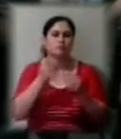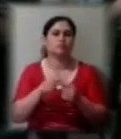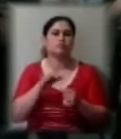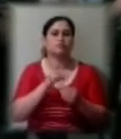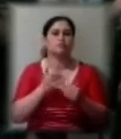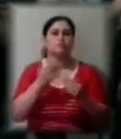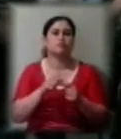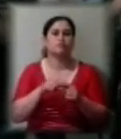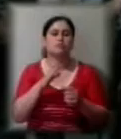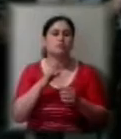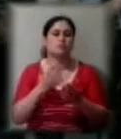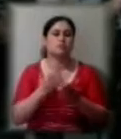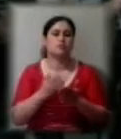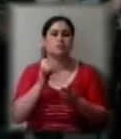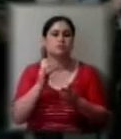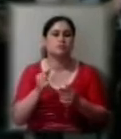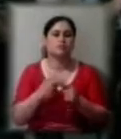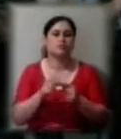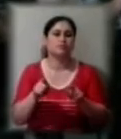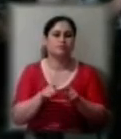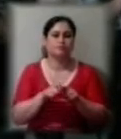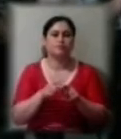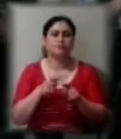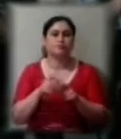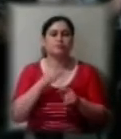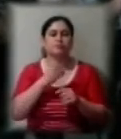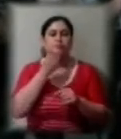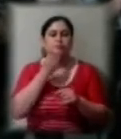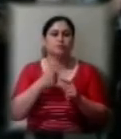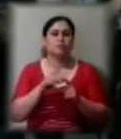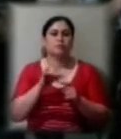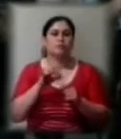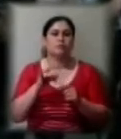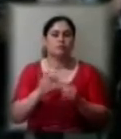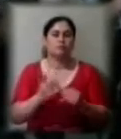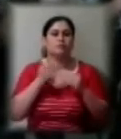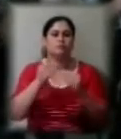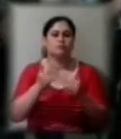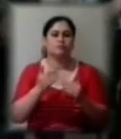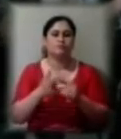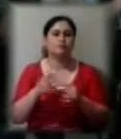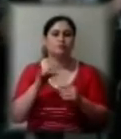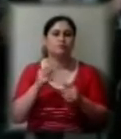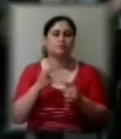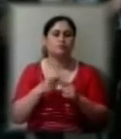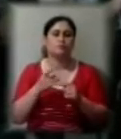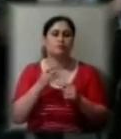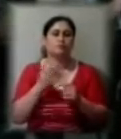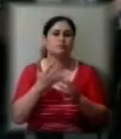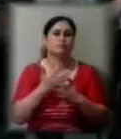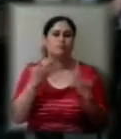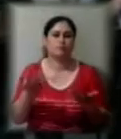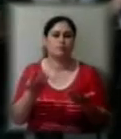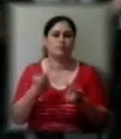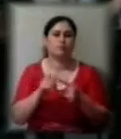Але половина нашої продукції сільгосподарської підніметься в ціні разом з ціною на добрива. Ми проти цього сьогодні